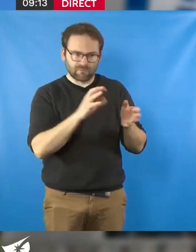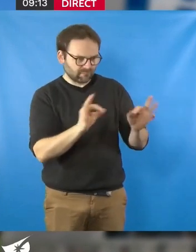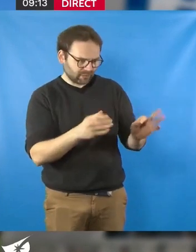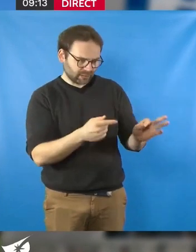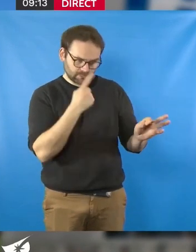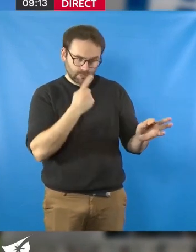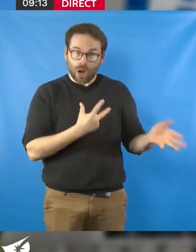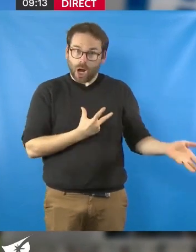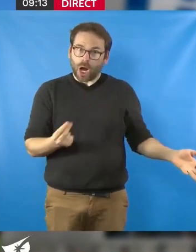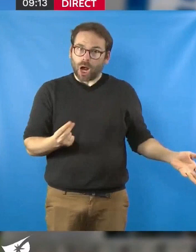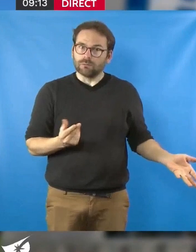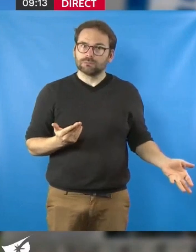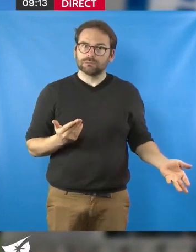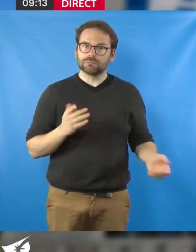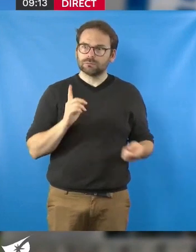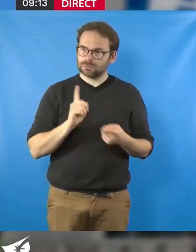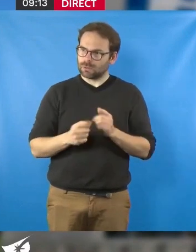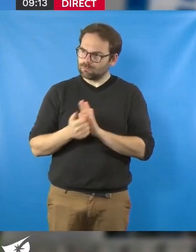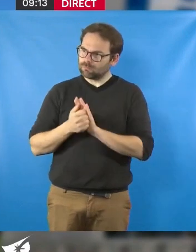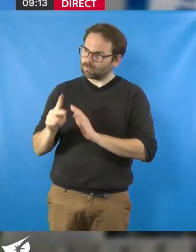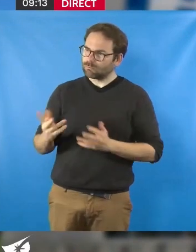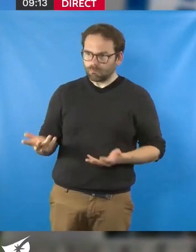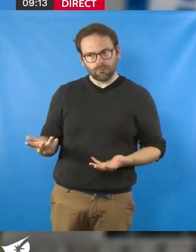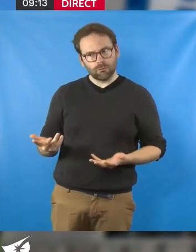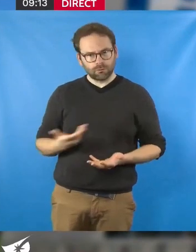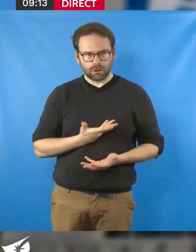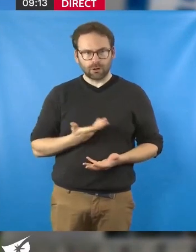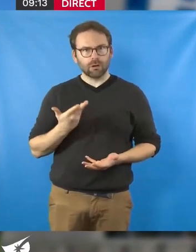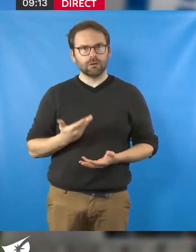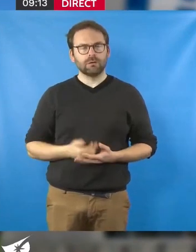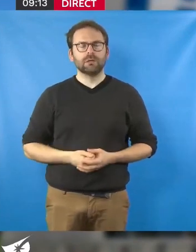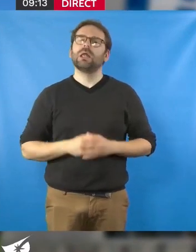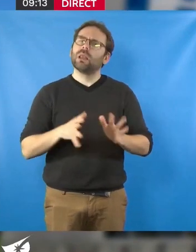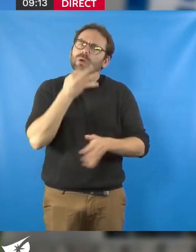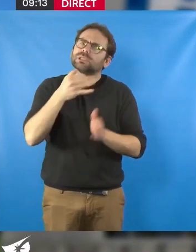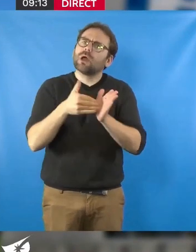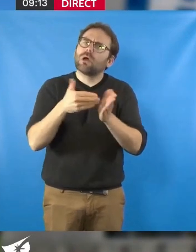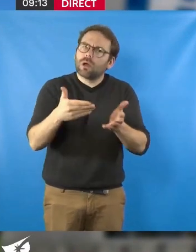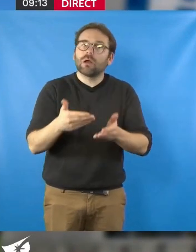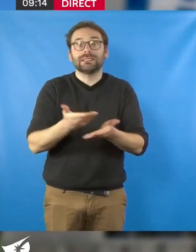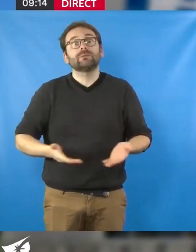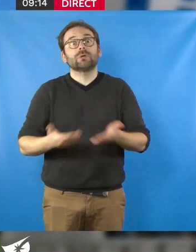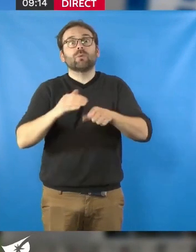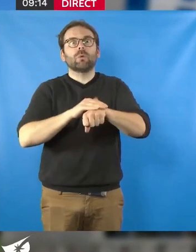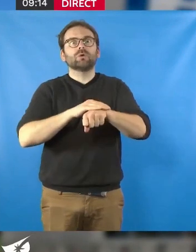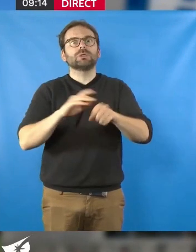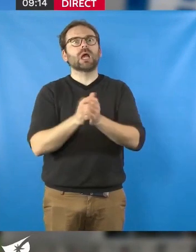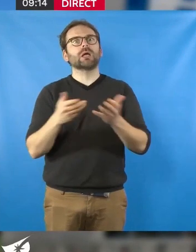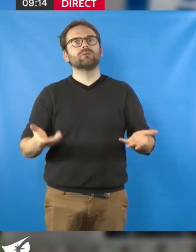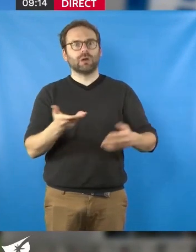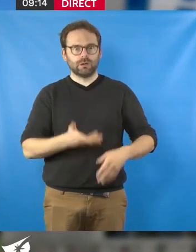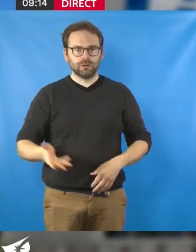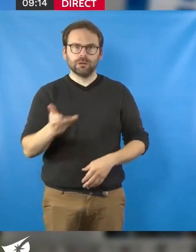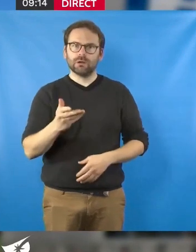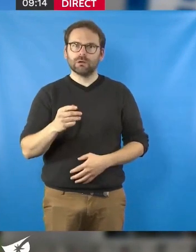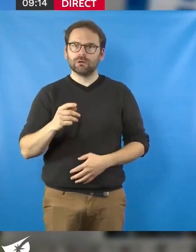très grave dans le cadre de ces mêmes fonctions. Et je le redis à nouveau, je trouve que dans la période politique que nous traversons, où